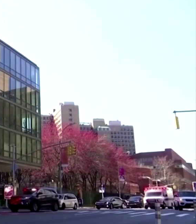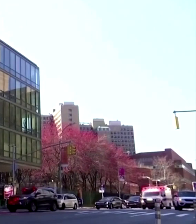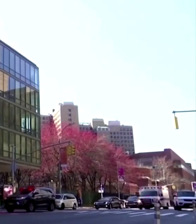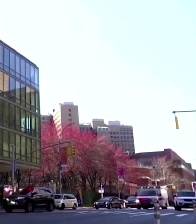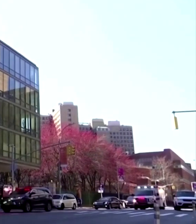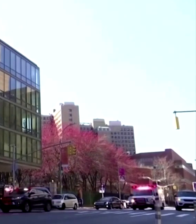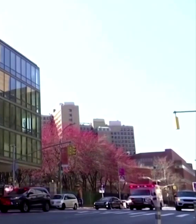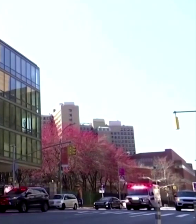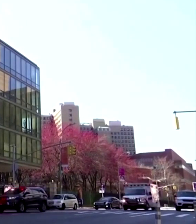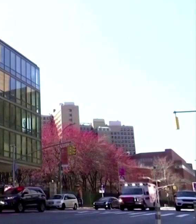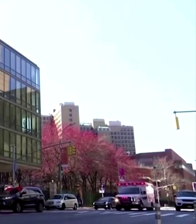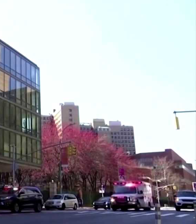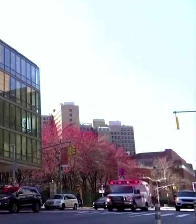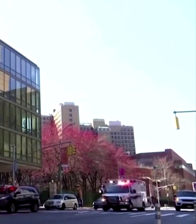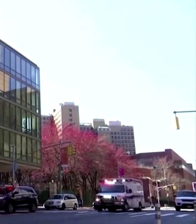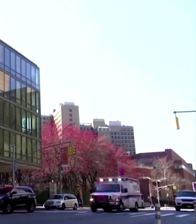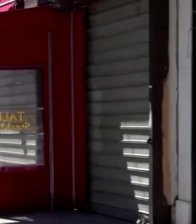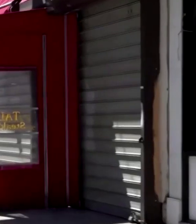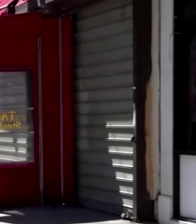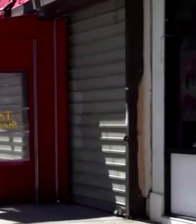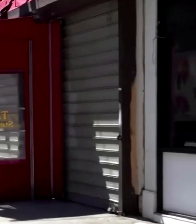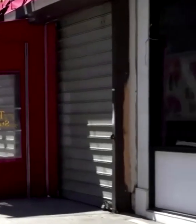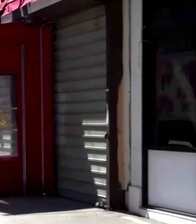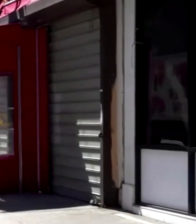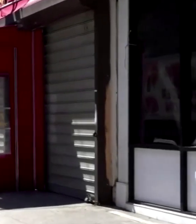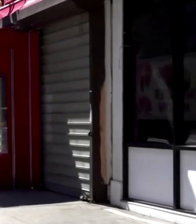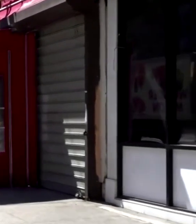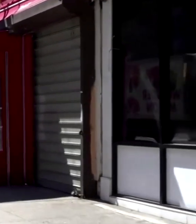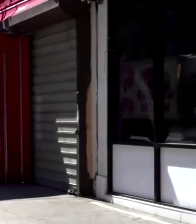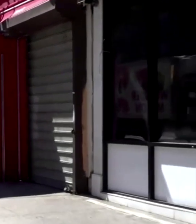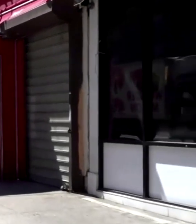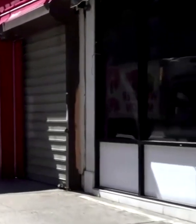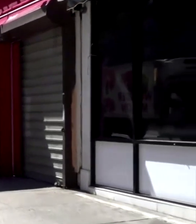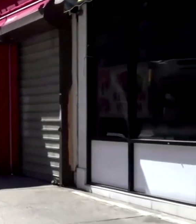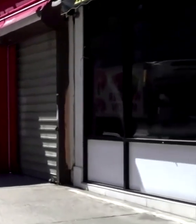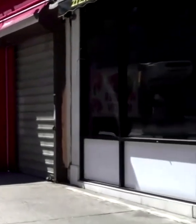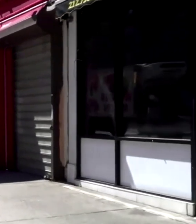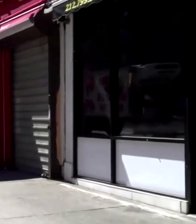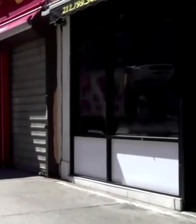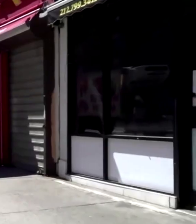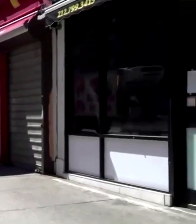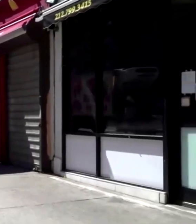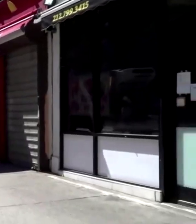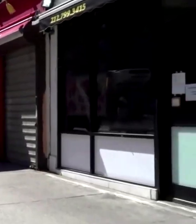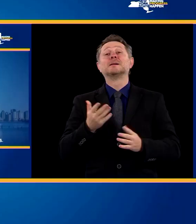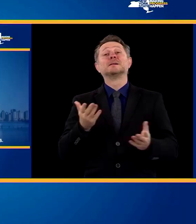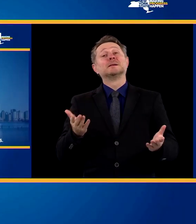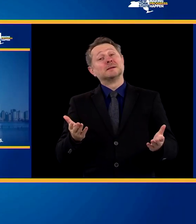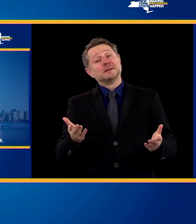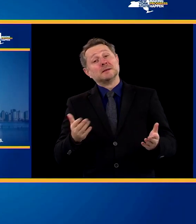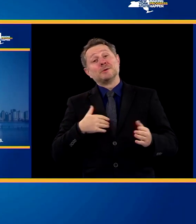es weitere Erleichterungen geben. Ein Zurück zu gestern dürfe es trotzdem nicht geben, mahnte Cuomo.